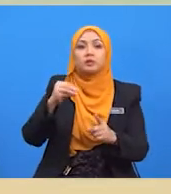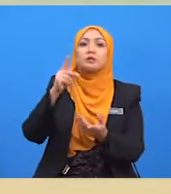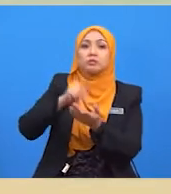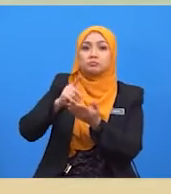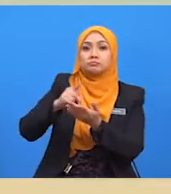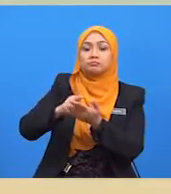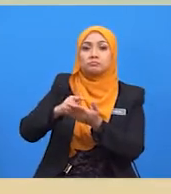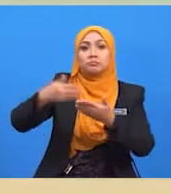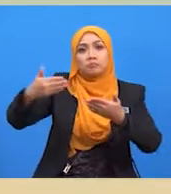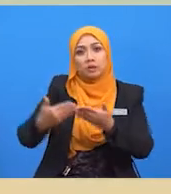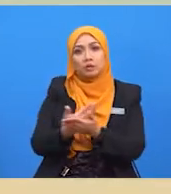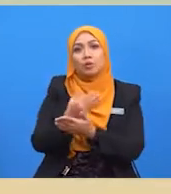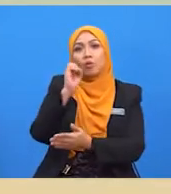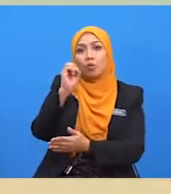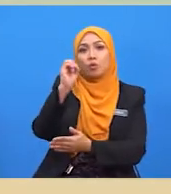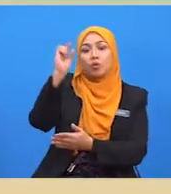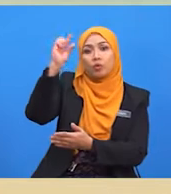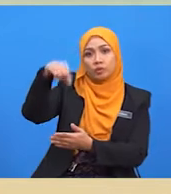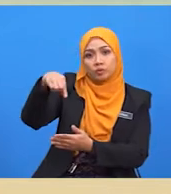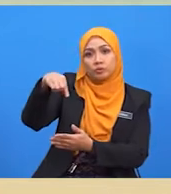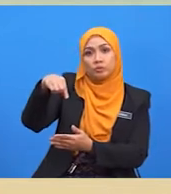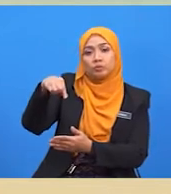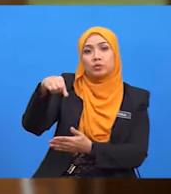OQ3.